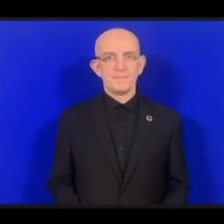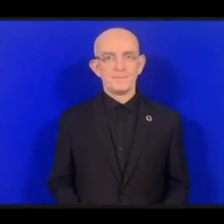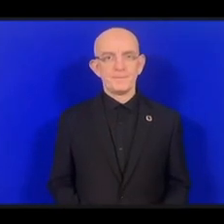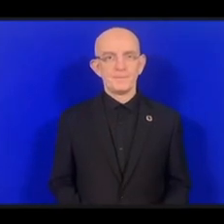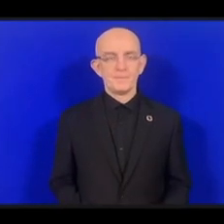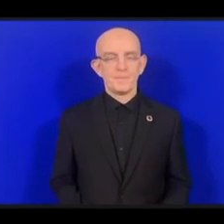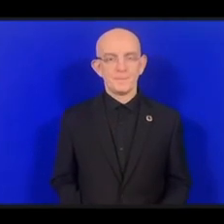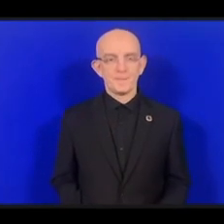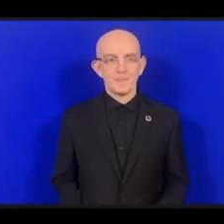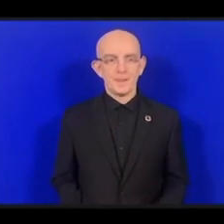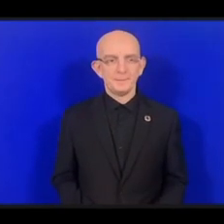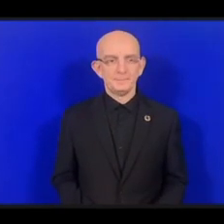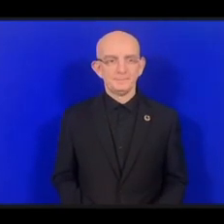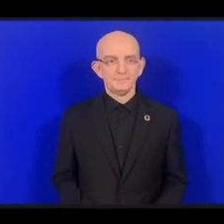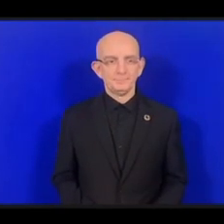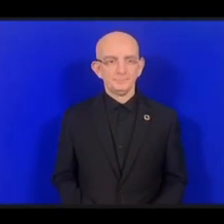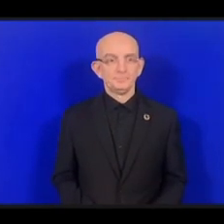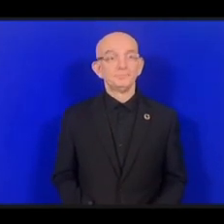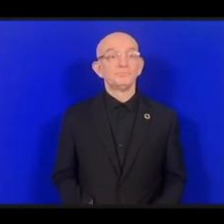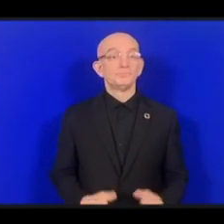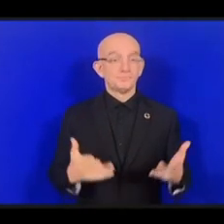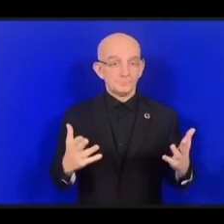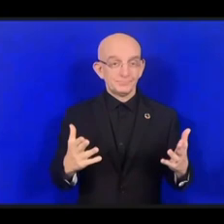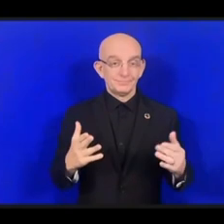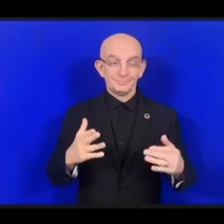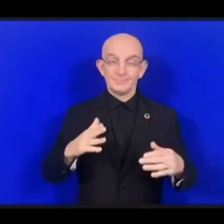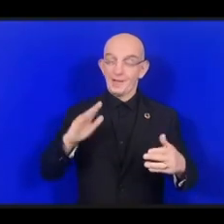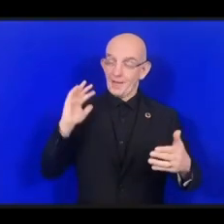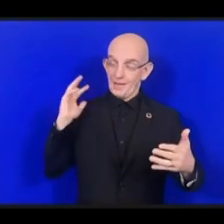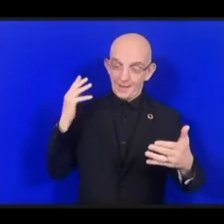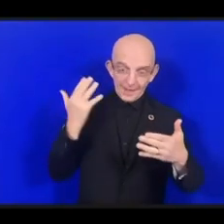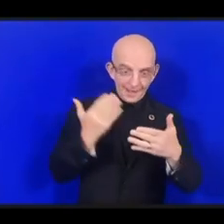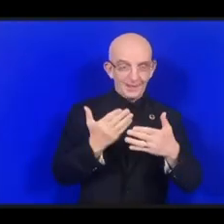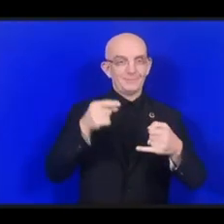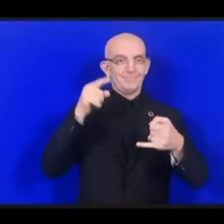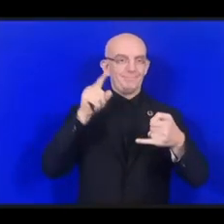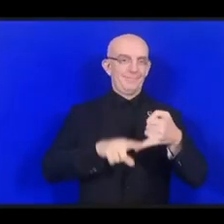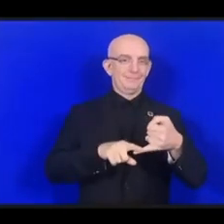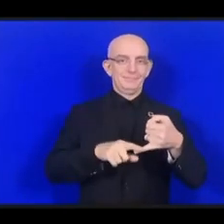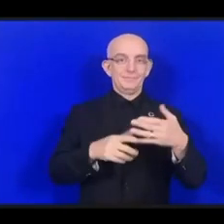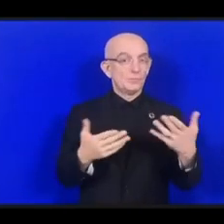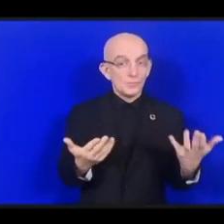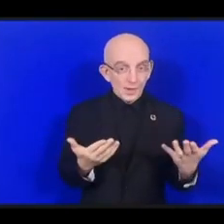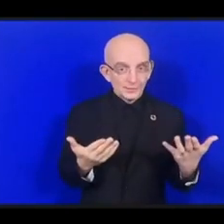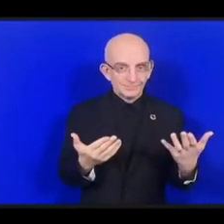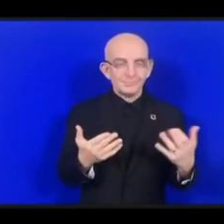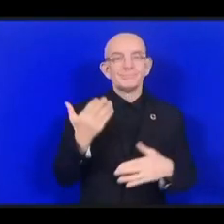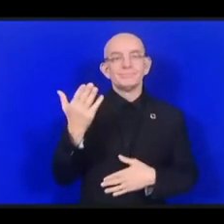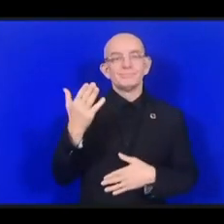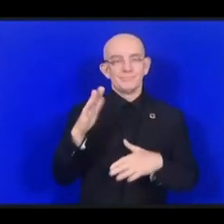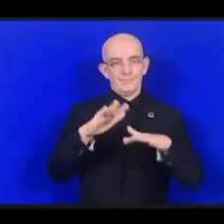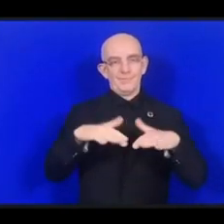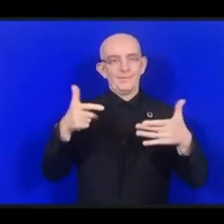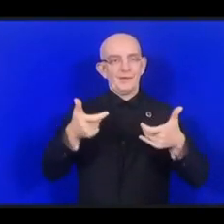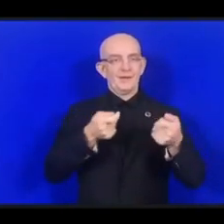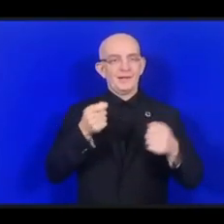заключение мы покажем вам правительство, видео, записанное правительством Саудовской Аравии.